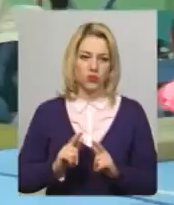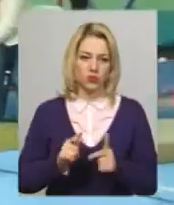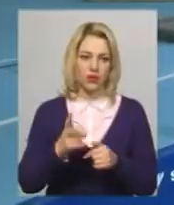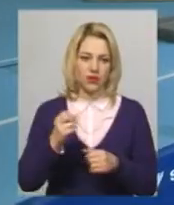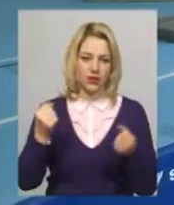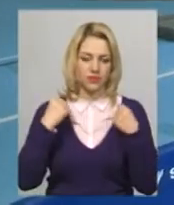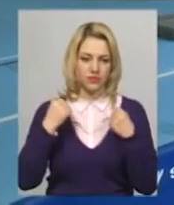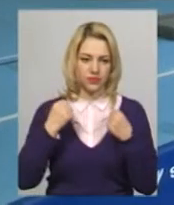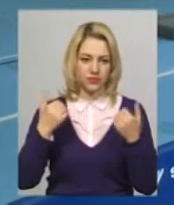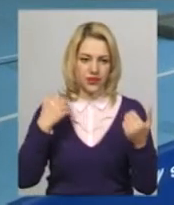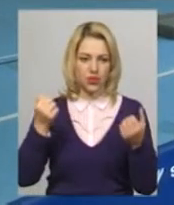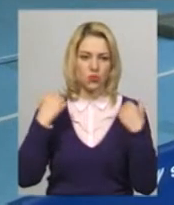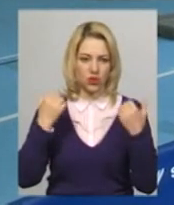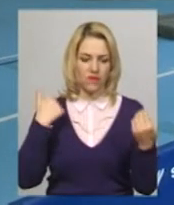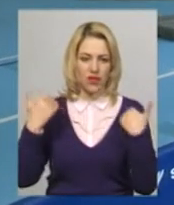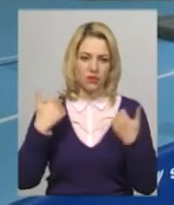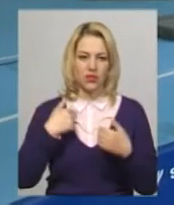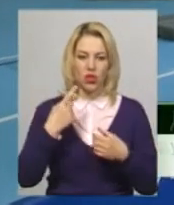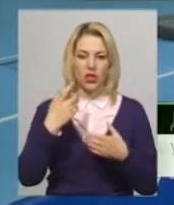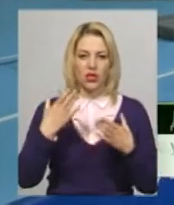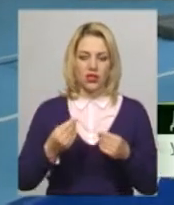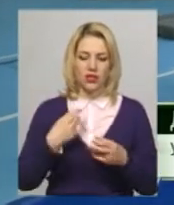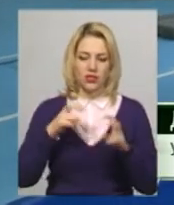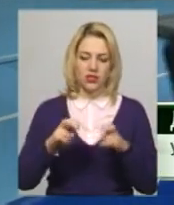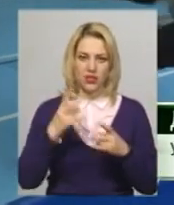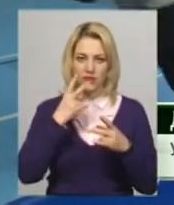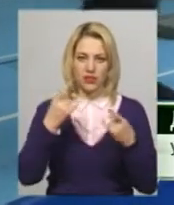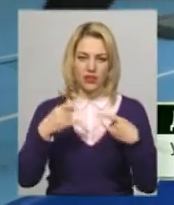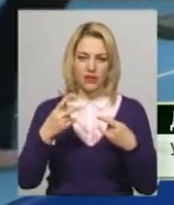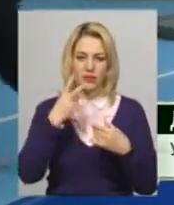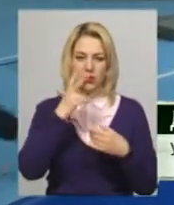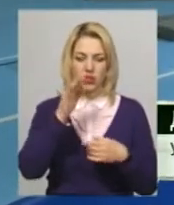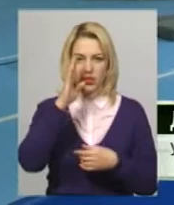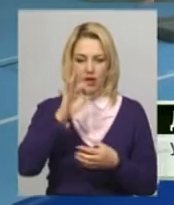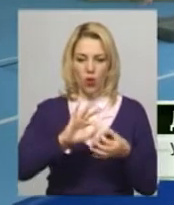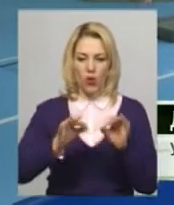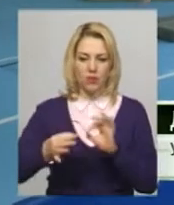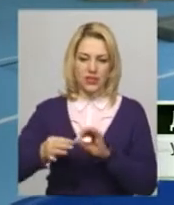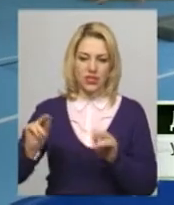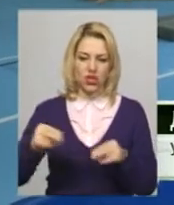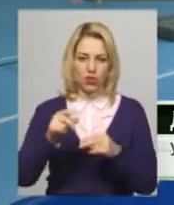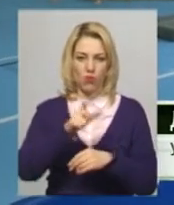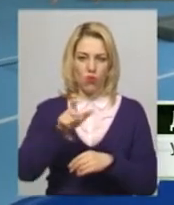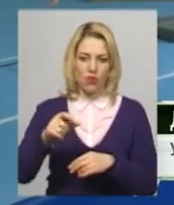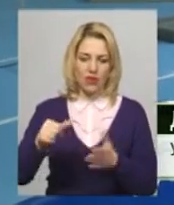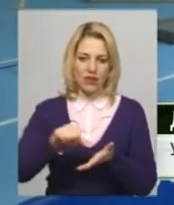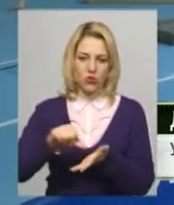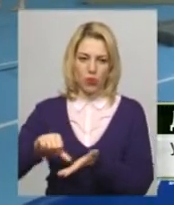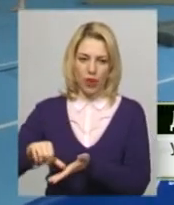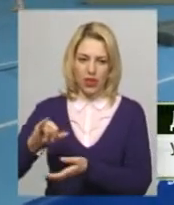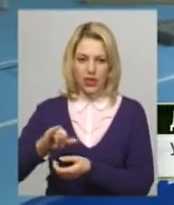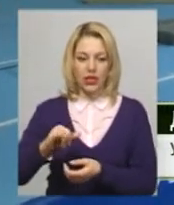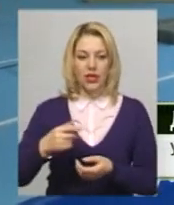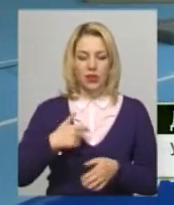Я одного дня вдома сиділа, дивилась телевізор і побачила, як олімпійські чемпіони виступали. І